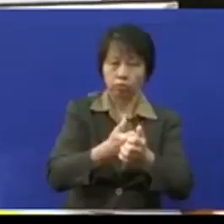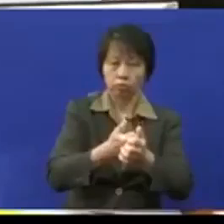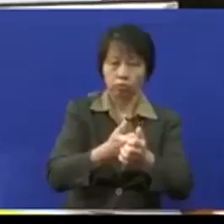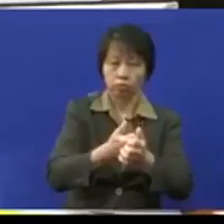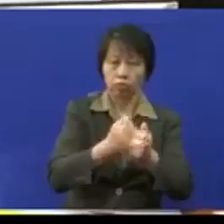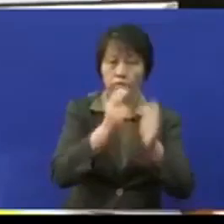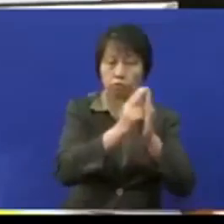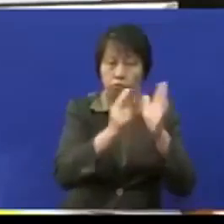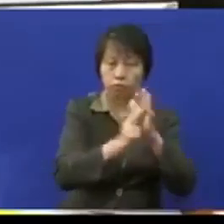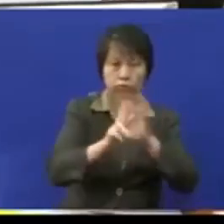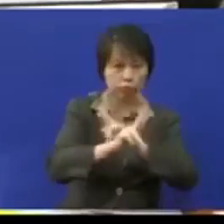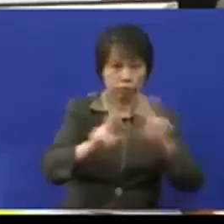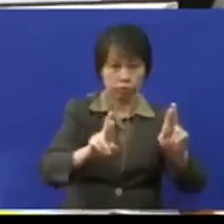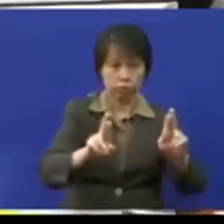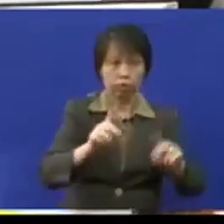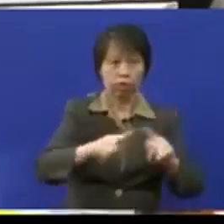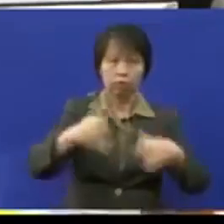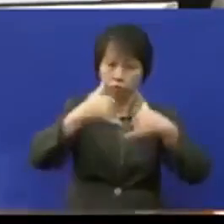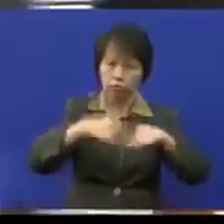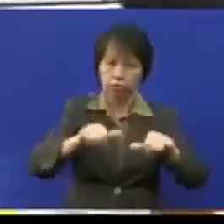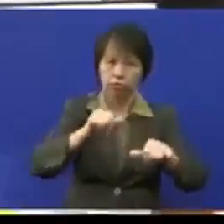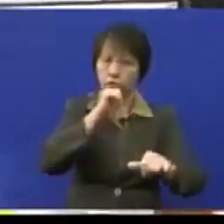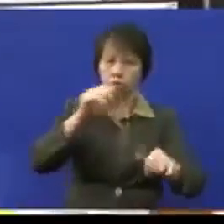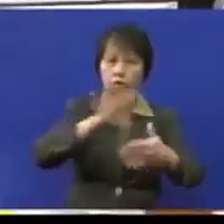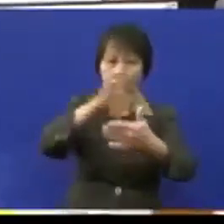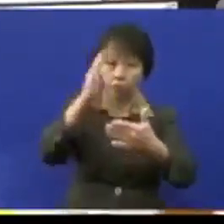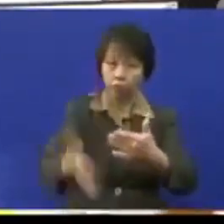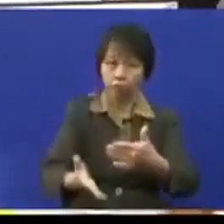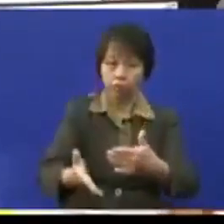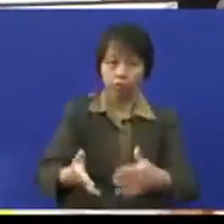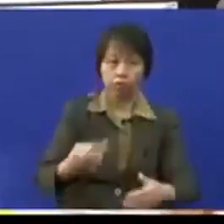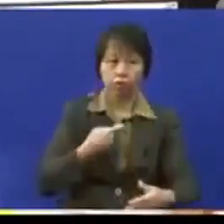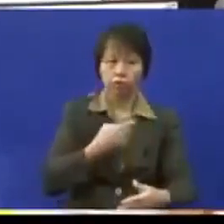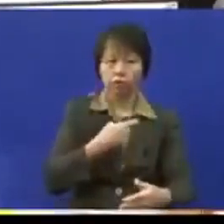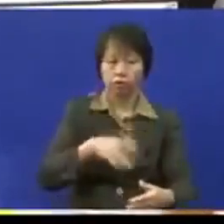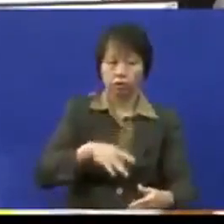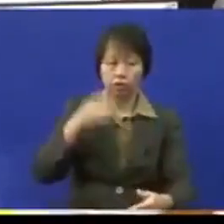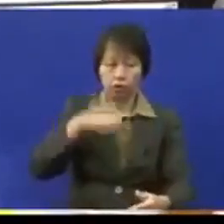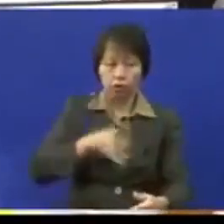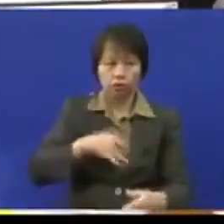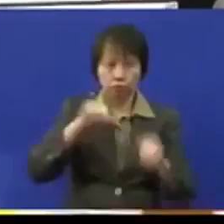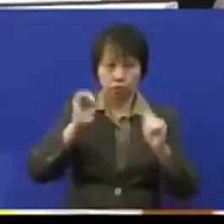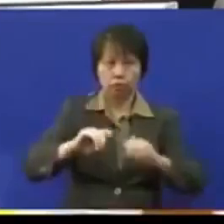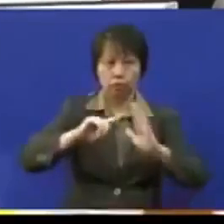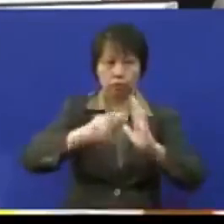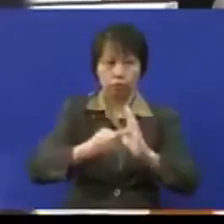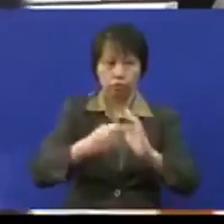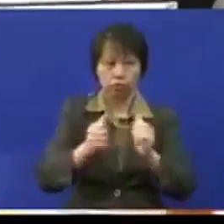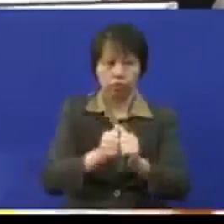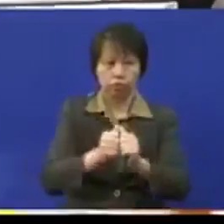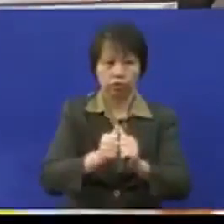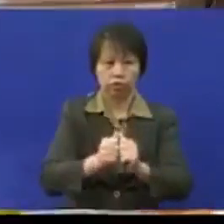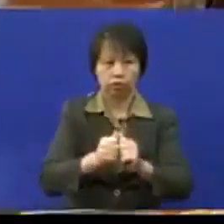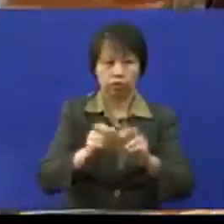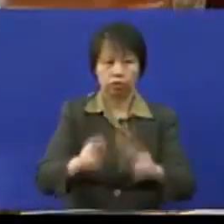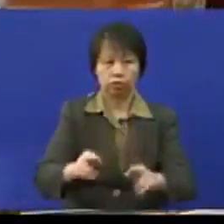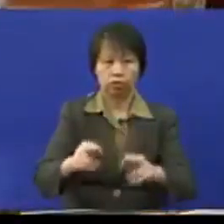undang-undang yang setia ada tetapi ianya masih tidak diselesaikan saya kira kita boleh bermula di peringkat audit sama ada